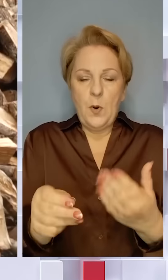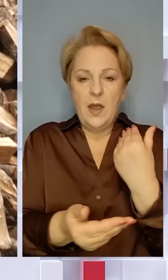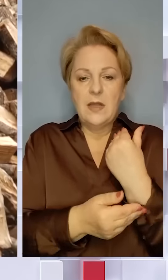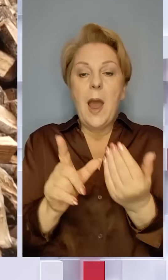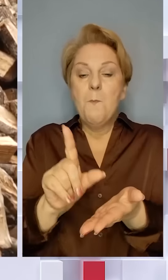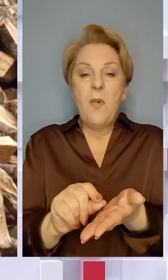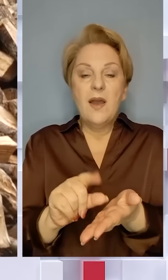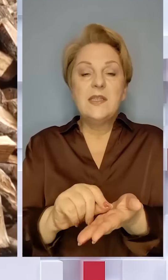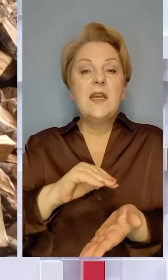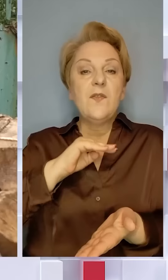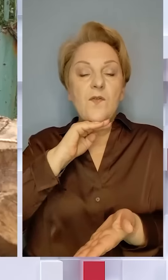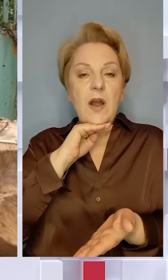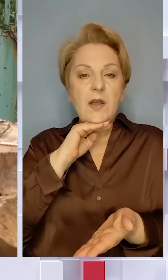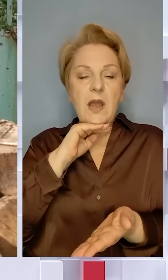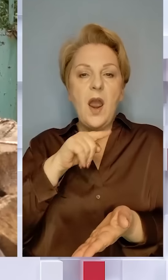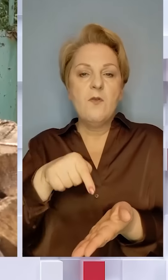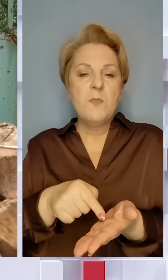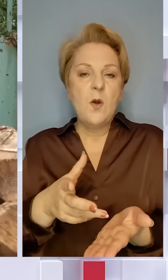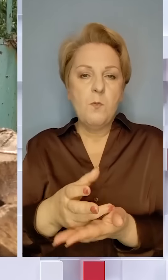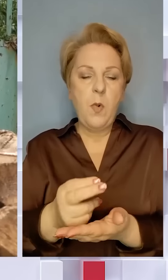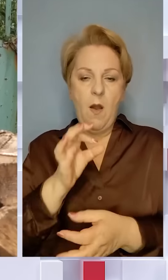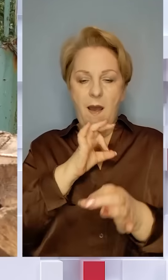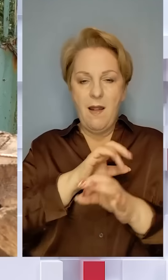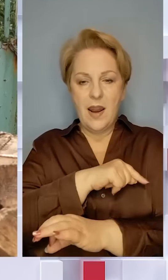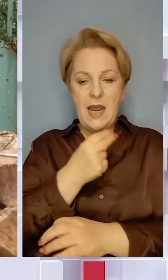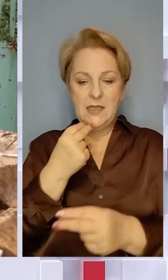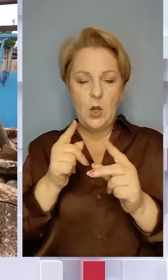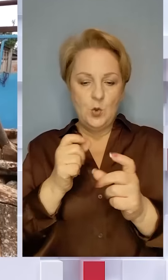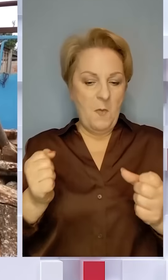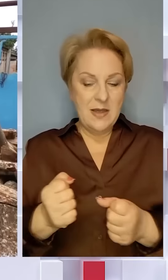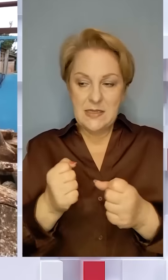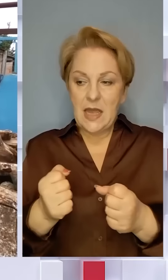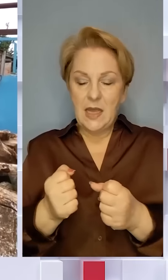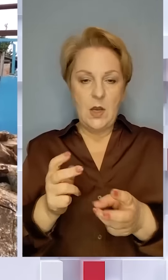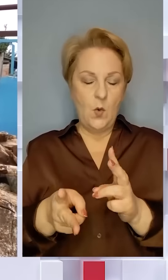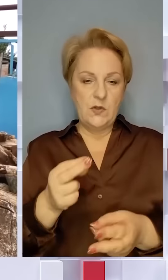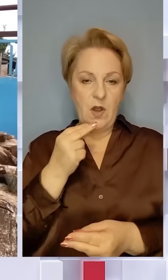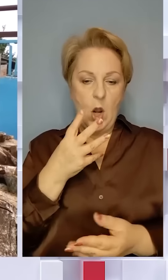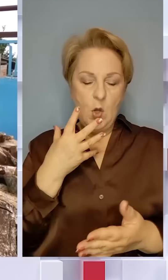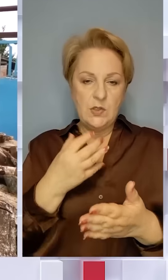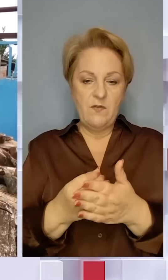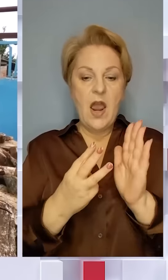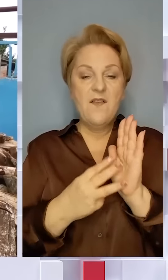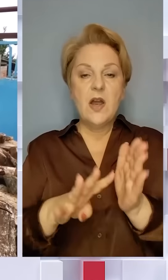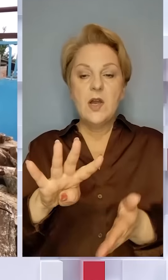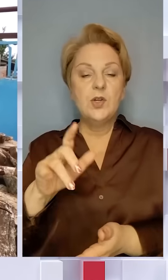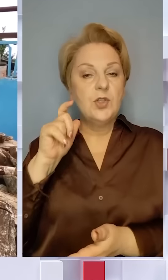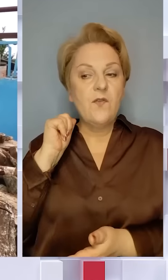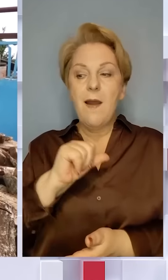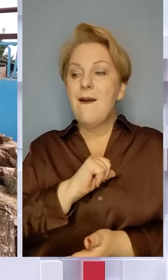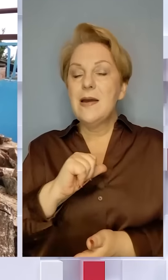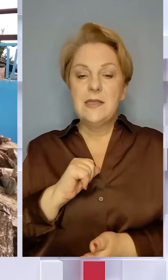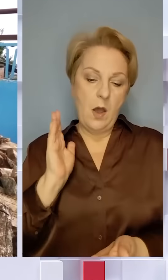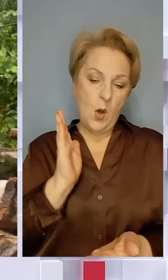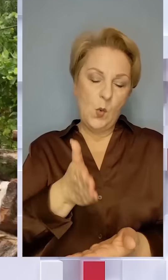Пенсії пані Ніни вистачає на комуналку, ліки та харчування, аби не замерзнути та зготувати їжу. У свої 84 сама